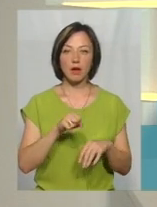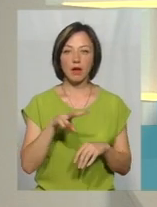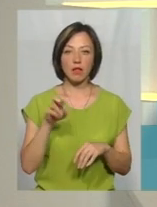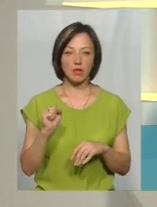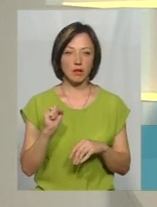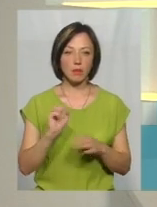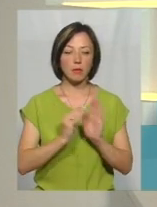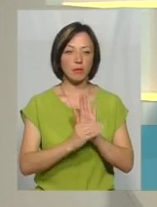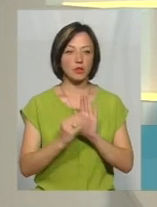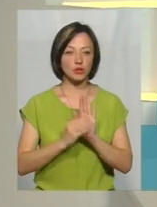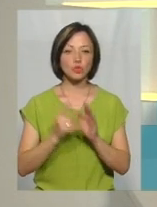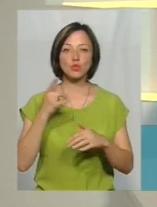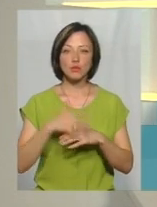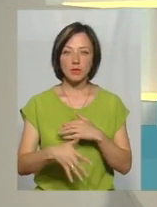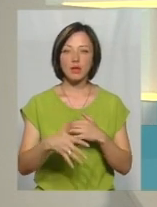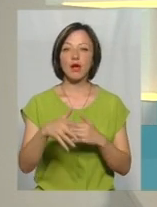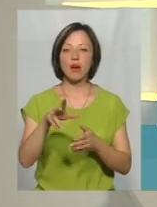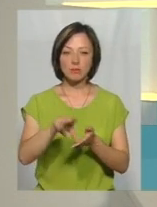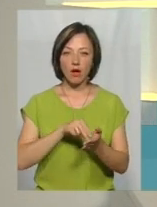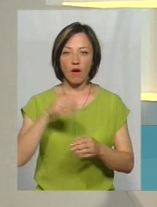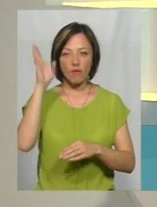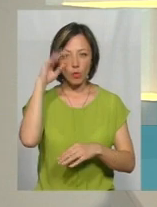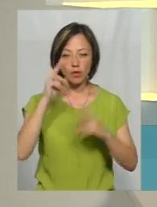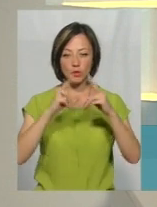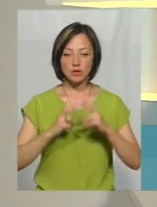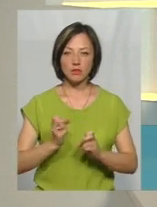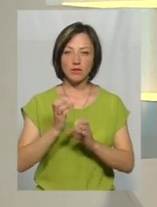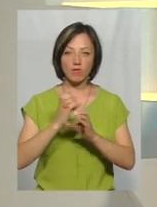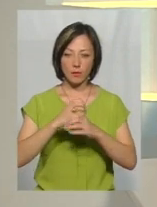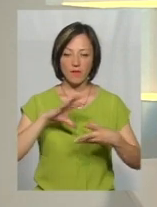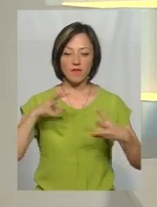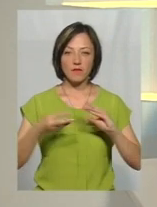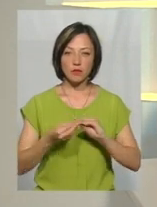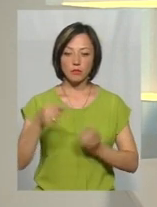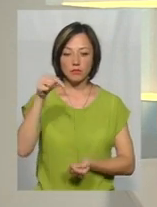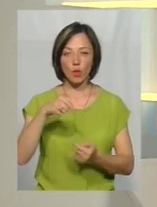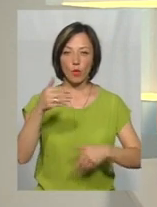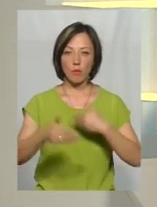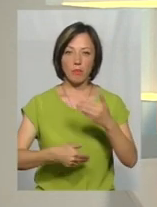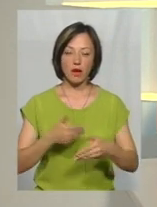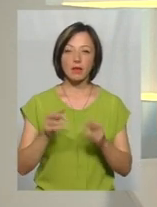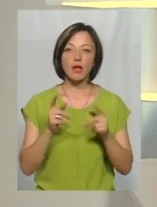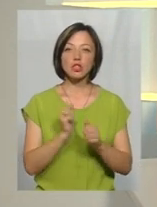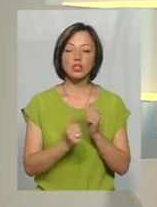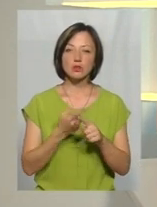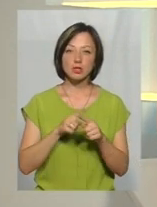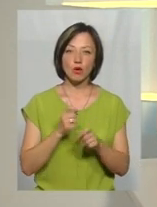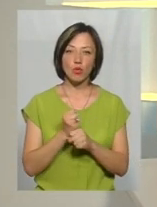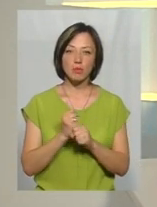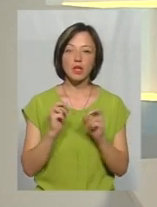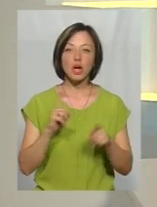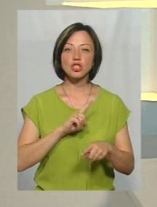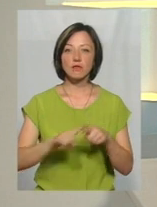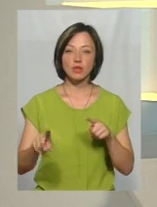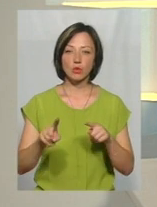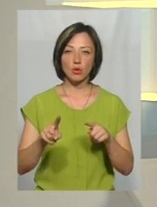пише. Зрозуміло, зразки води досліджуються і робляться висновки щодо придатності водойми для купання. Як часто це робиться і як швидко